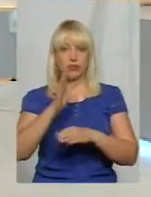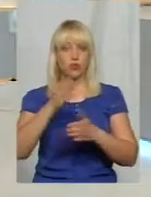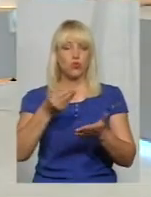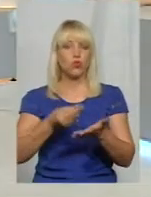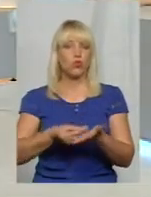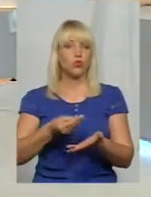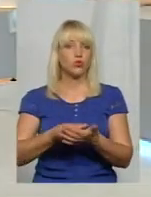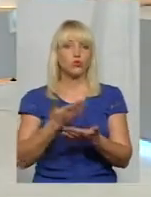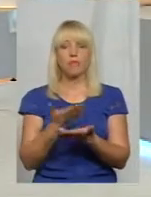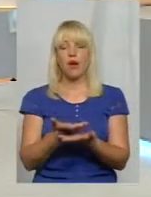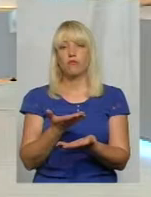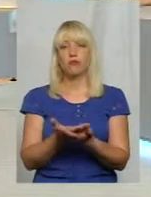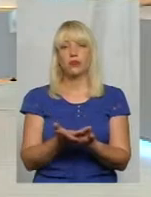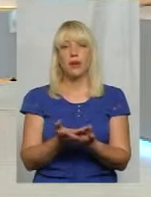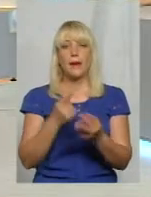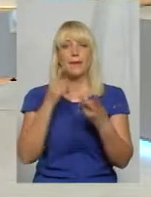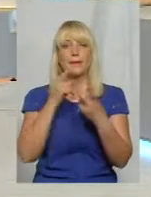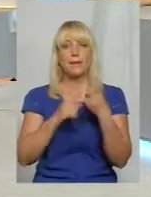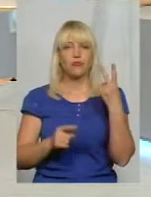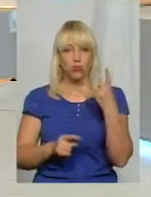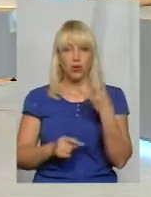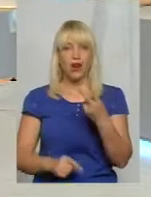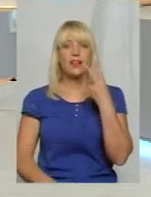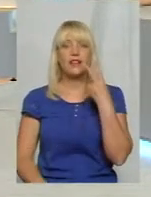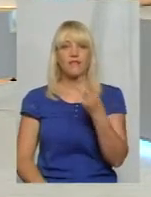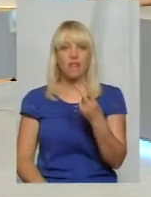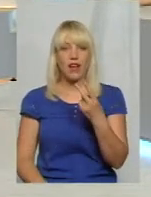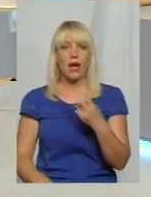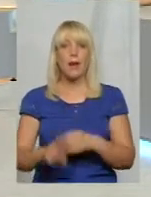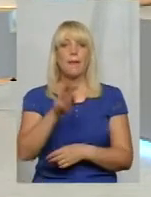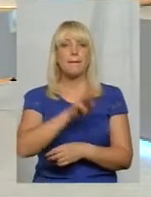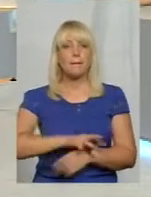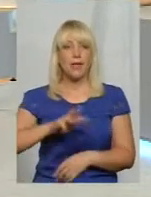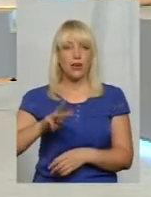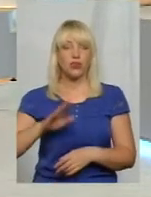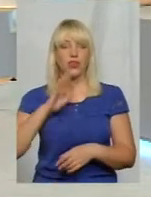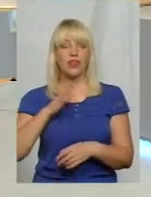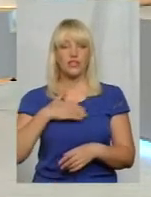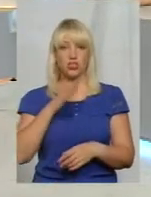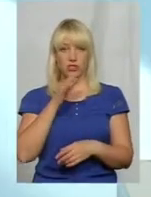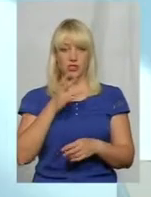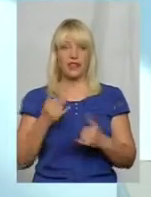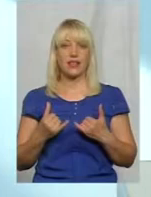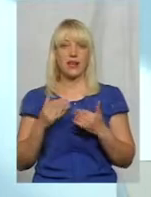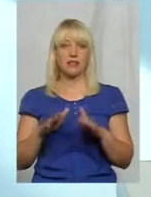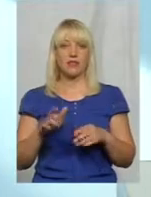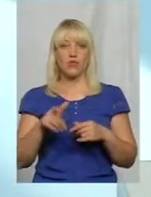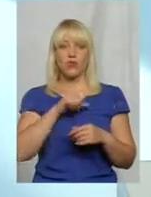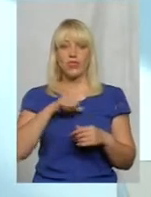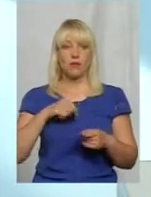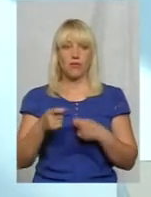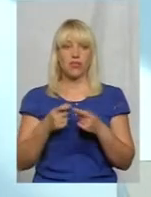мабуть, десь півтора-два мільйона. Це на наш час і для місцевого самоврядування це великі гроші.